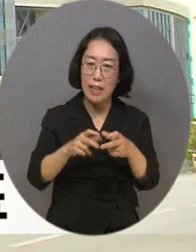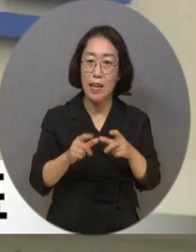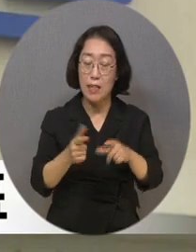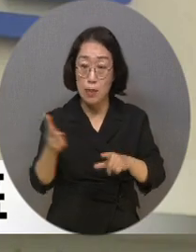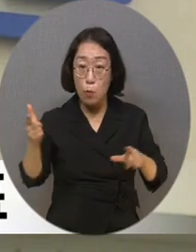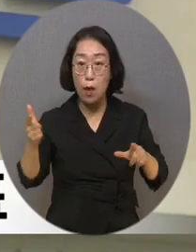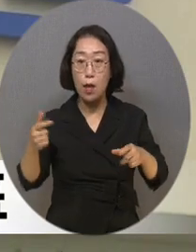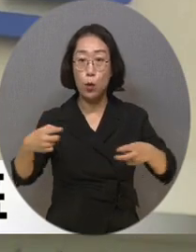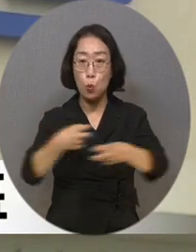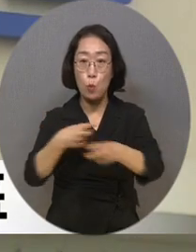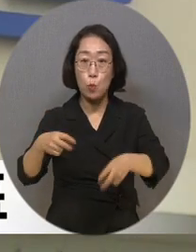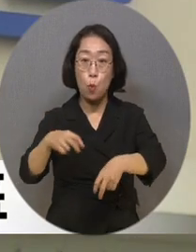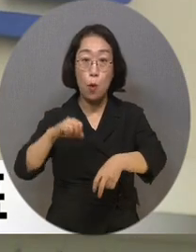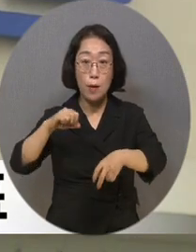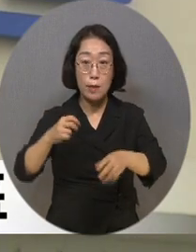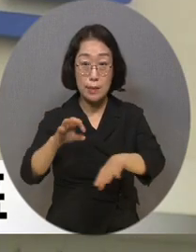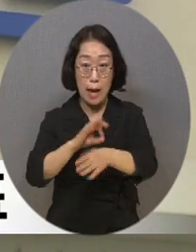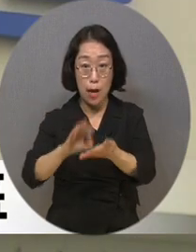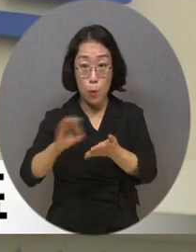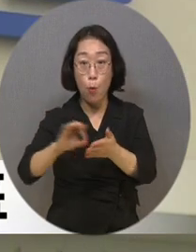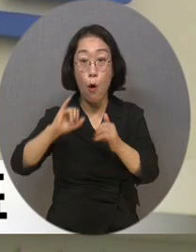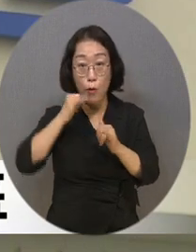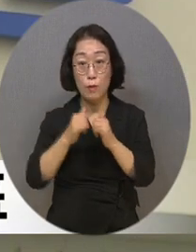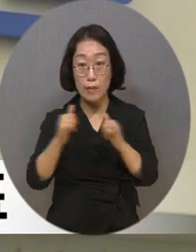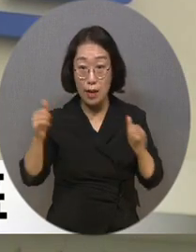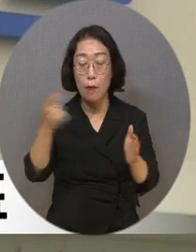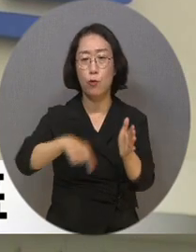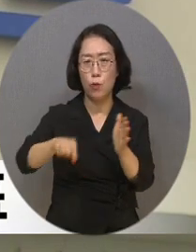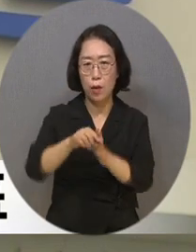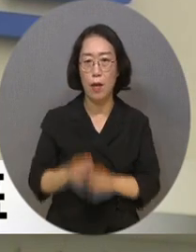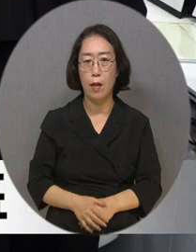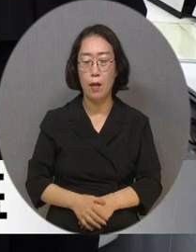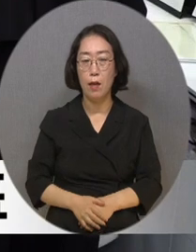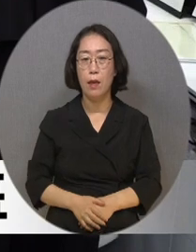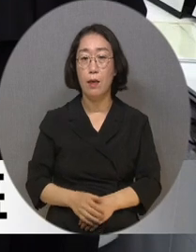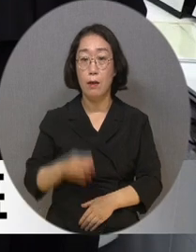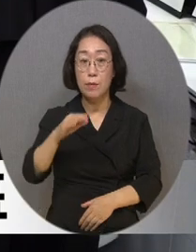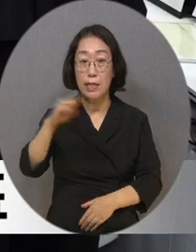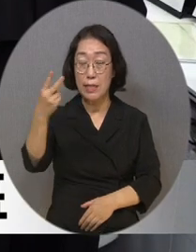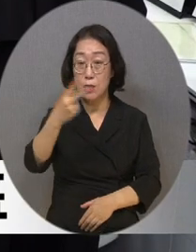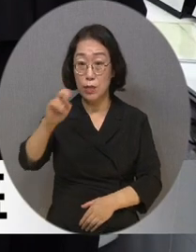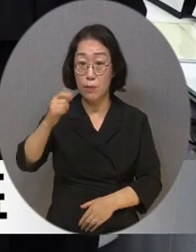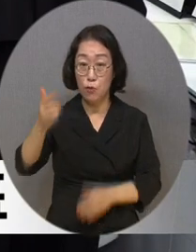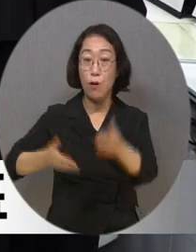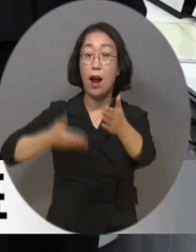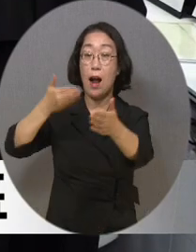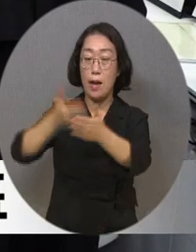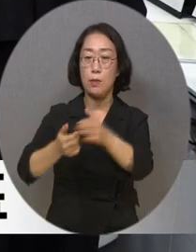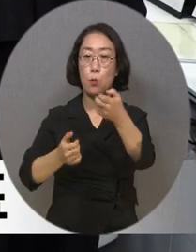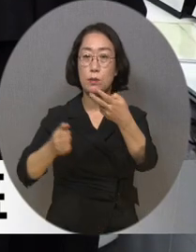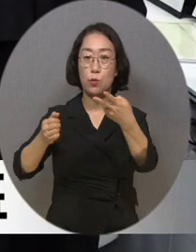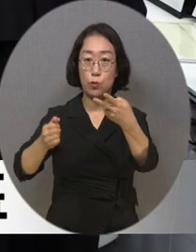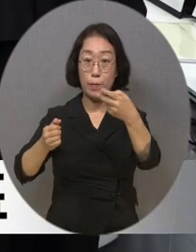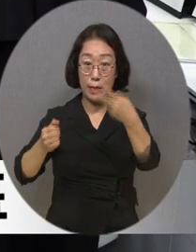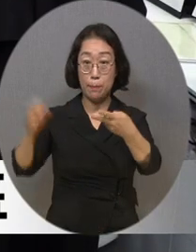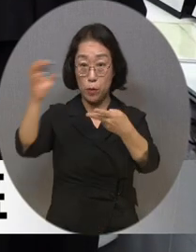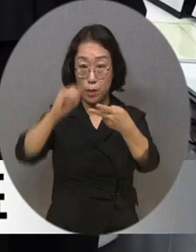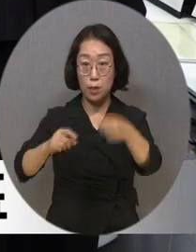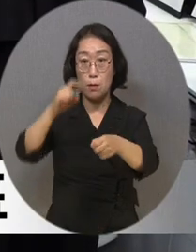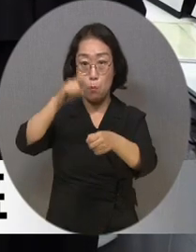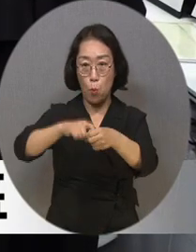증진 계획을 통해 2026년까지 여객선의 기준적합 이동편의시설 설치율을 52%까지